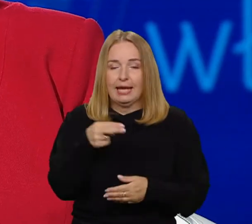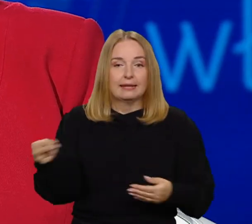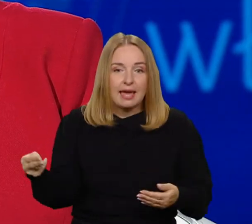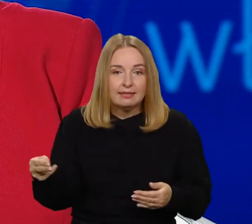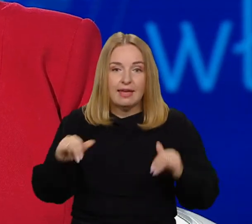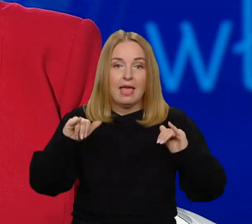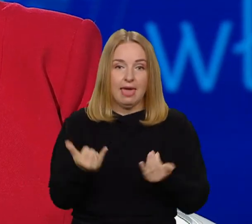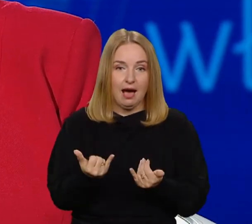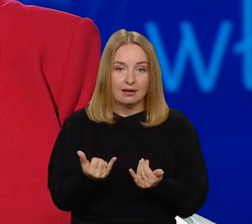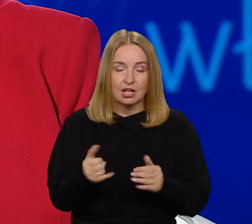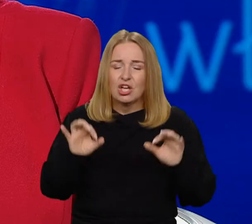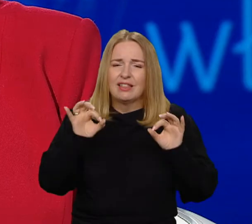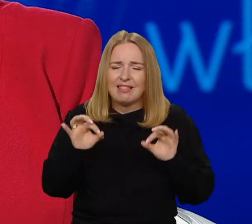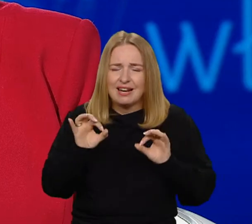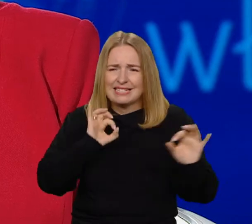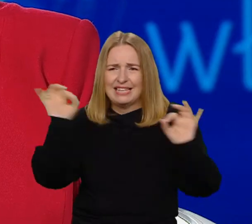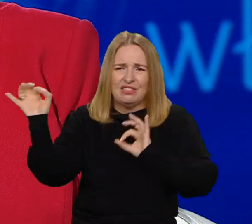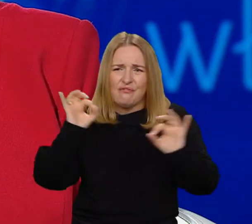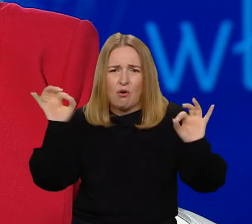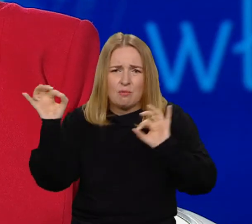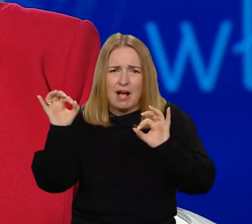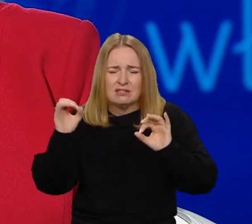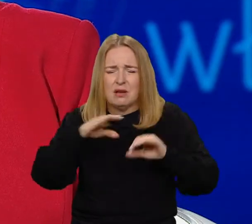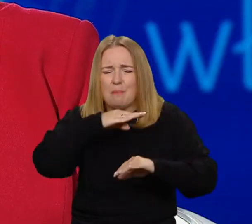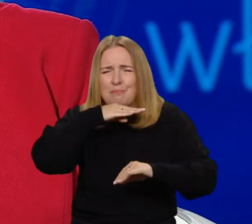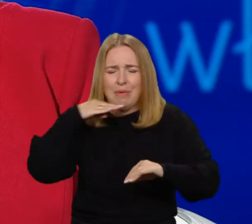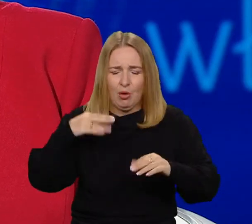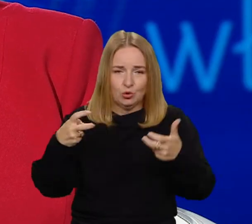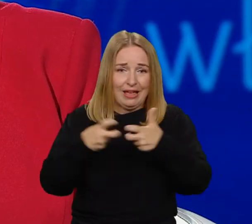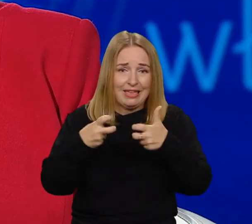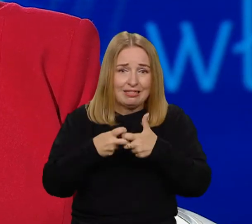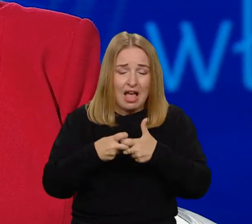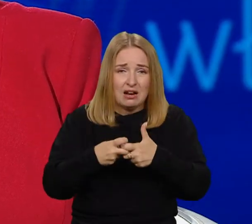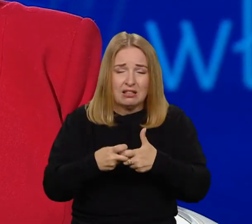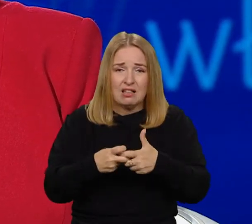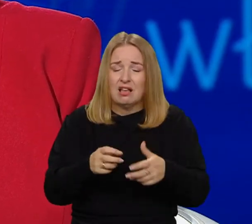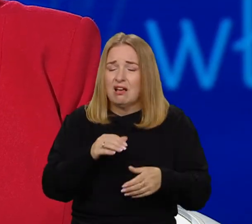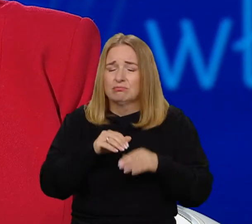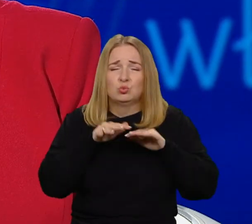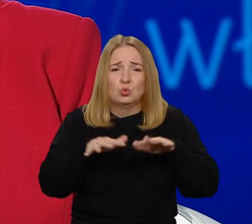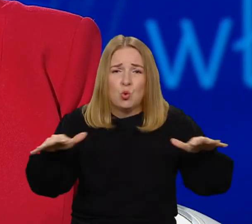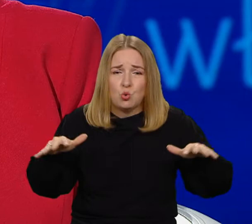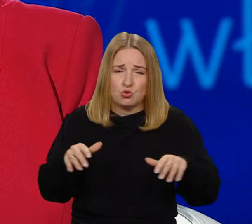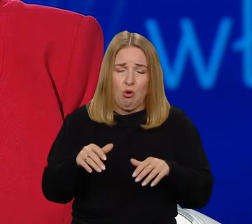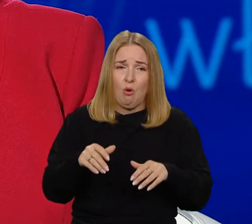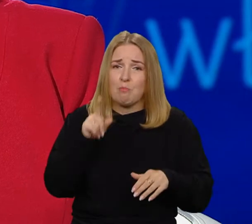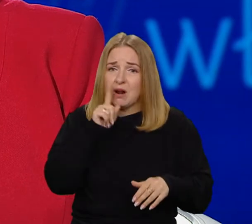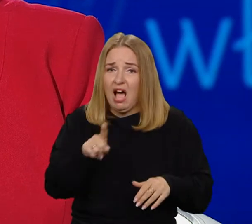Mamy w tej chwili zalew informacji, dostęp niesłychany, głównie przez internet, także do złej informacji, fałszywej.